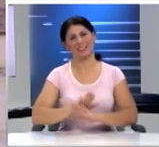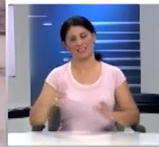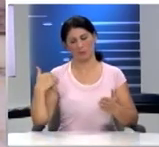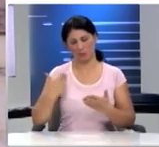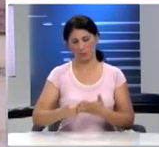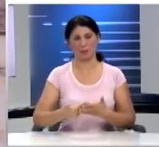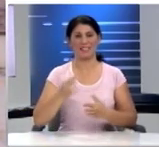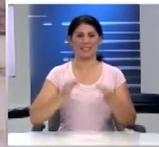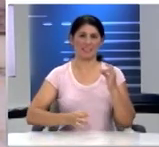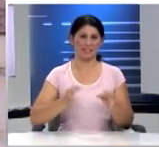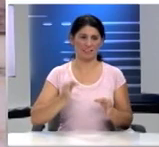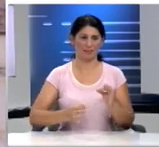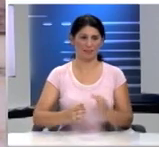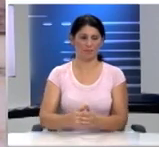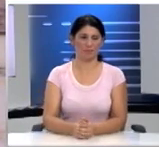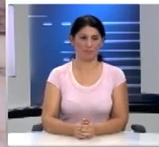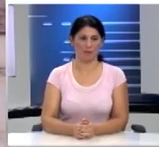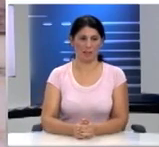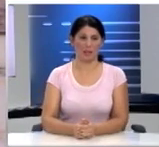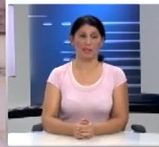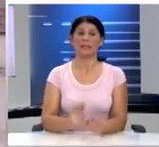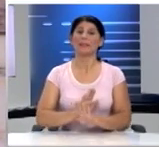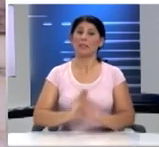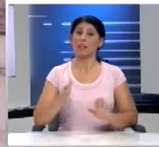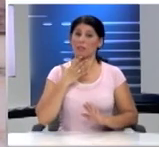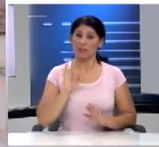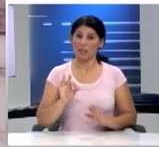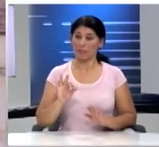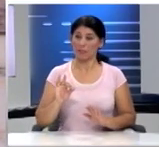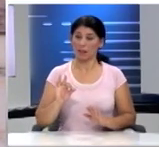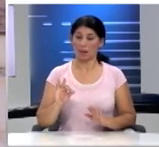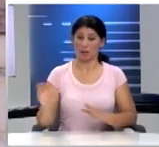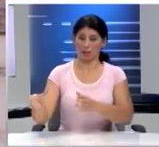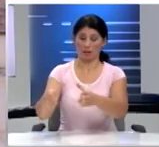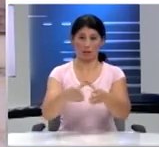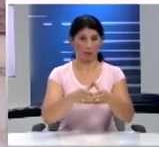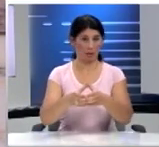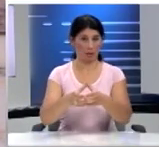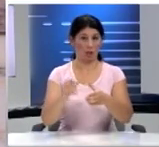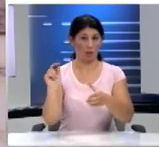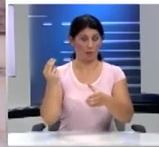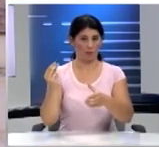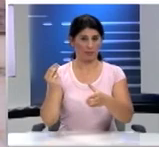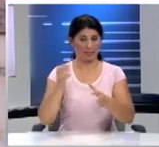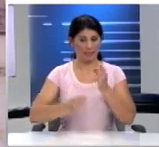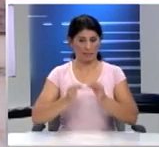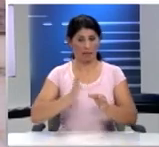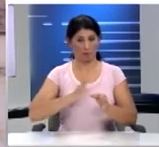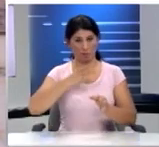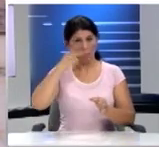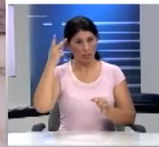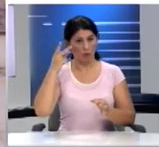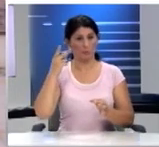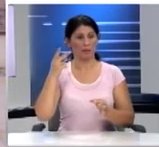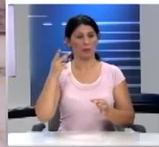της συζήτησης ολοκληρώθηκε δηλαδή από την πλευρά σας η συζήτηση με θέματα ανθρώπινα δικαιώματα